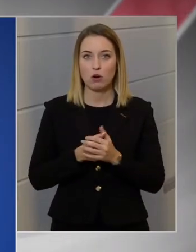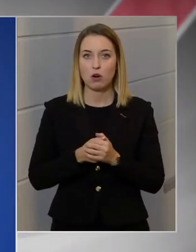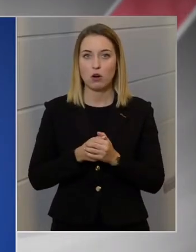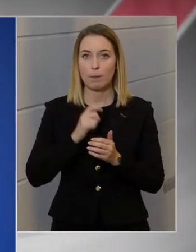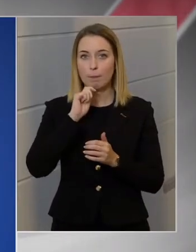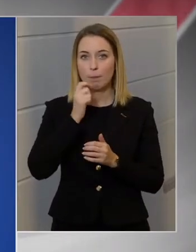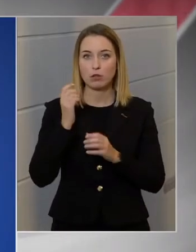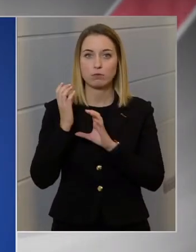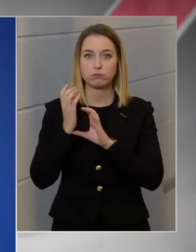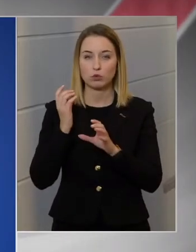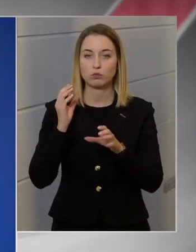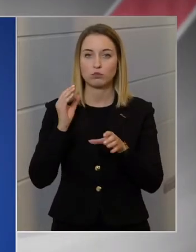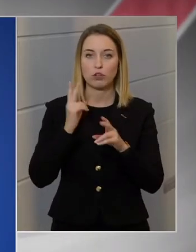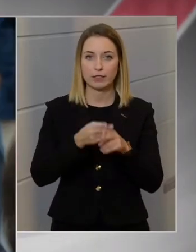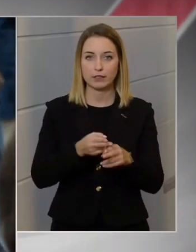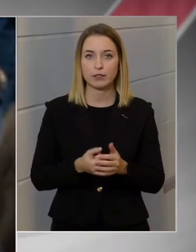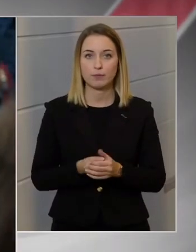segítik.